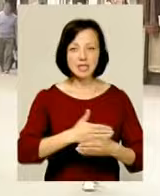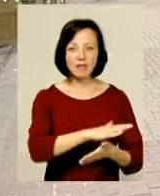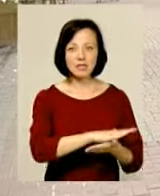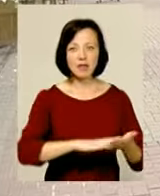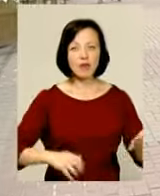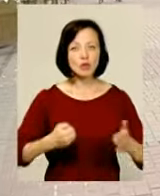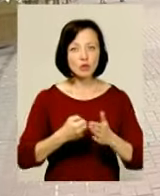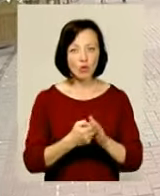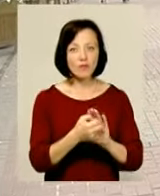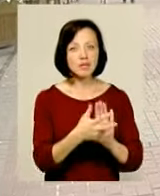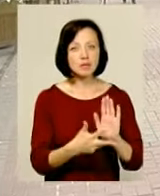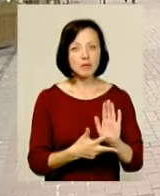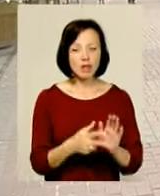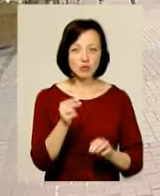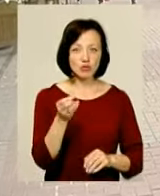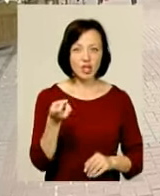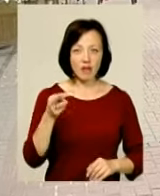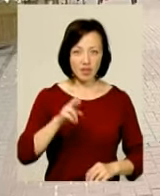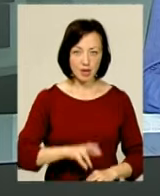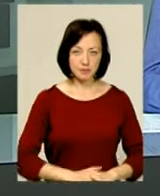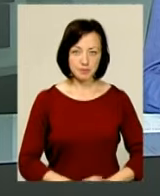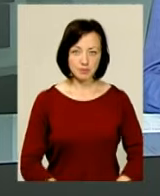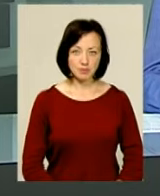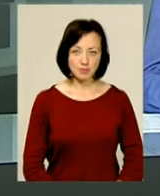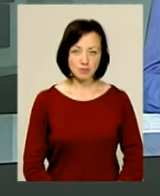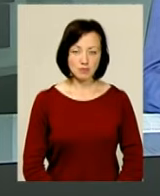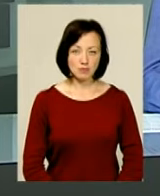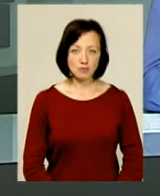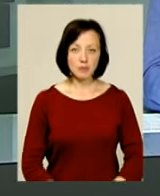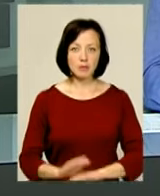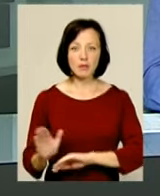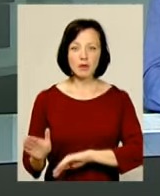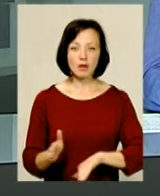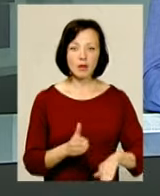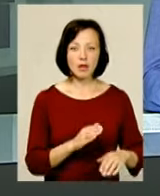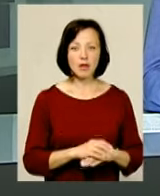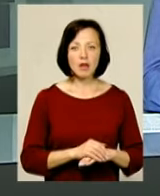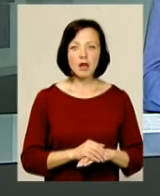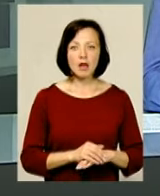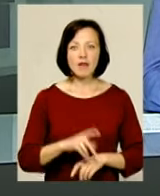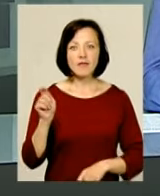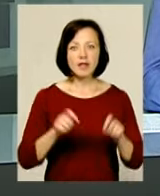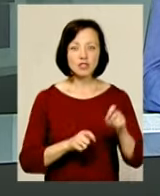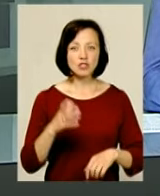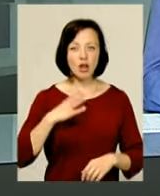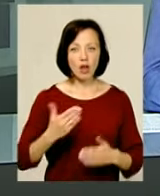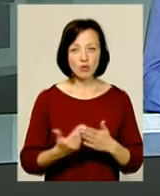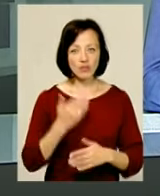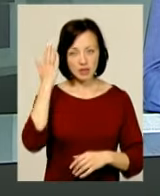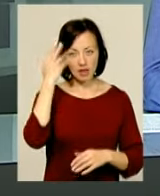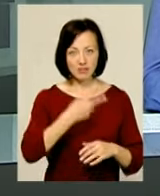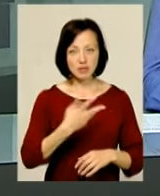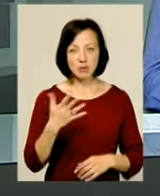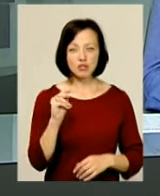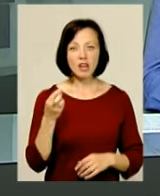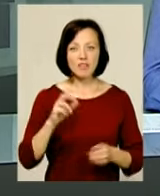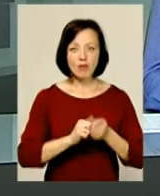Хмельницькому до 18 червня. «Соборна фест» чекає нових талантів. 25 червня у Кам'янці